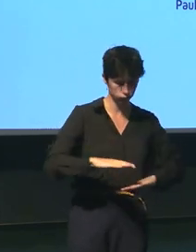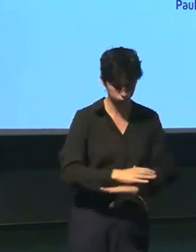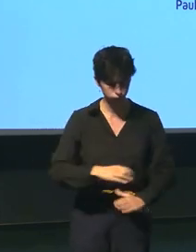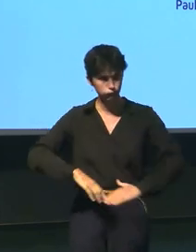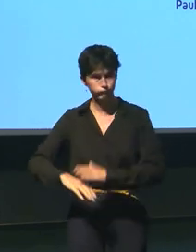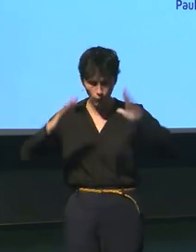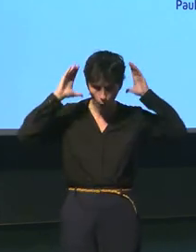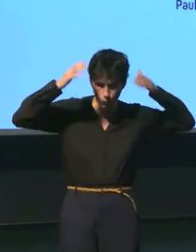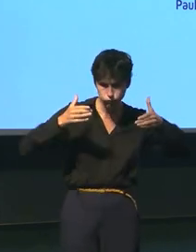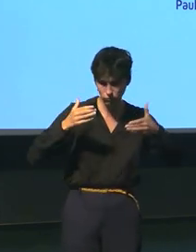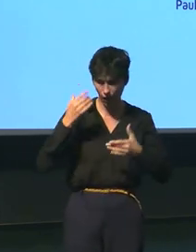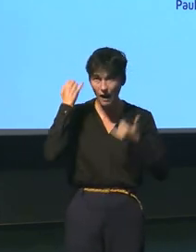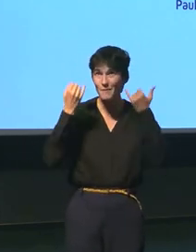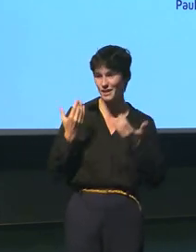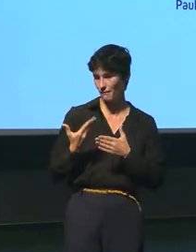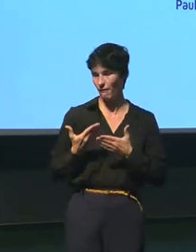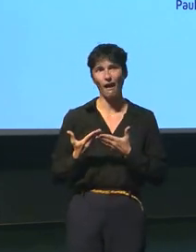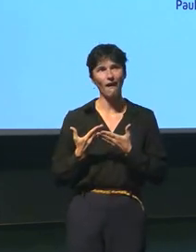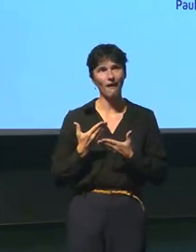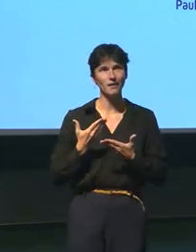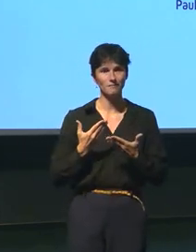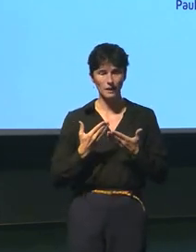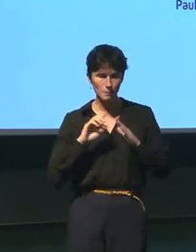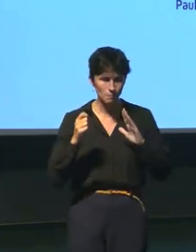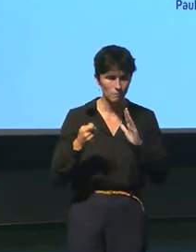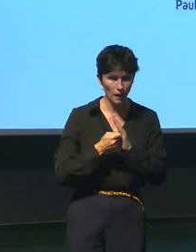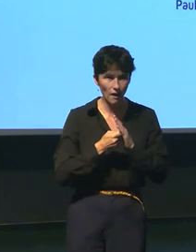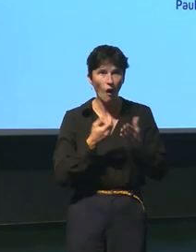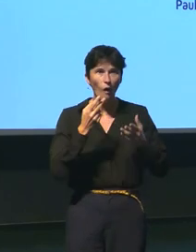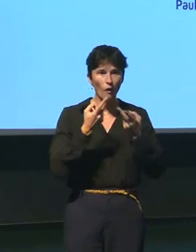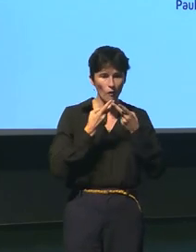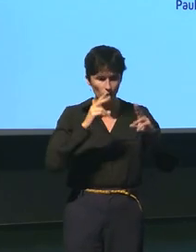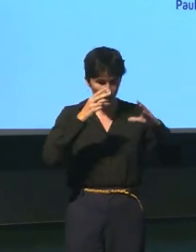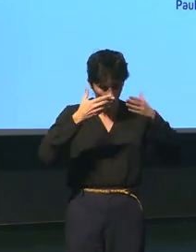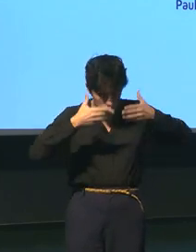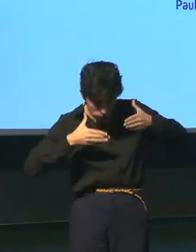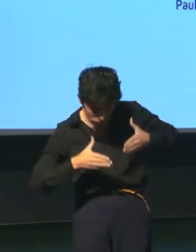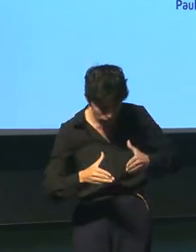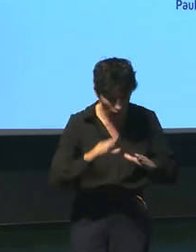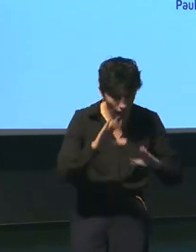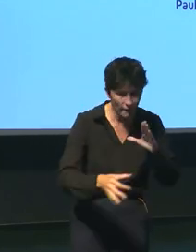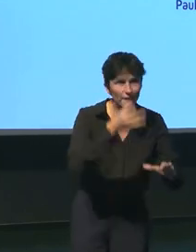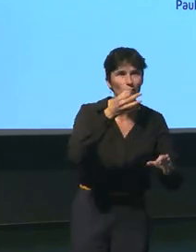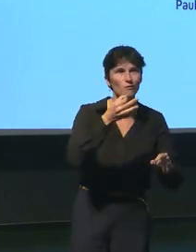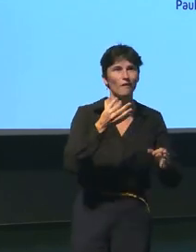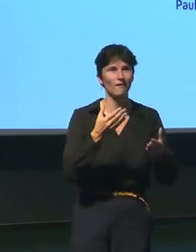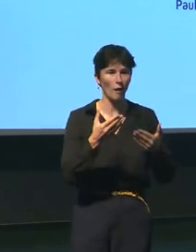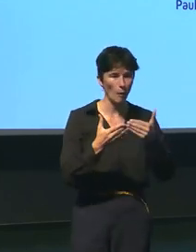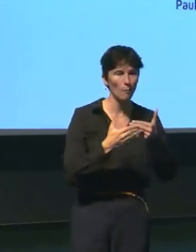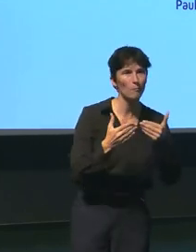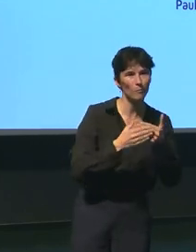époque quand ils vont découvrir entre guillemets l'Atlantide au large de Gibraltar si je peux dire